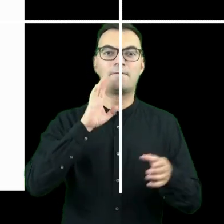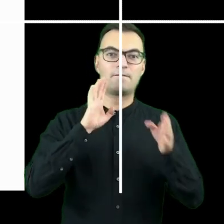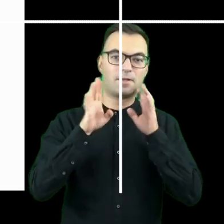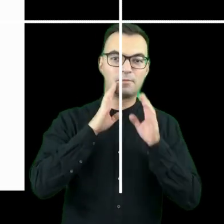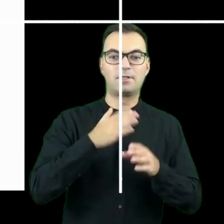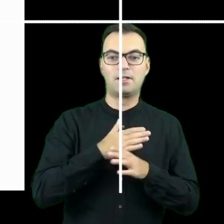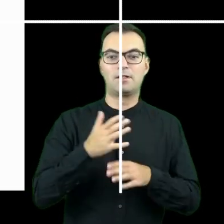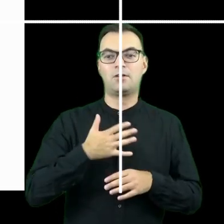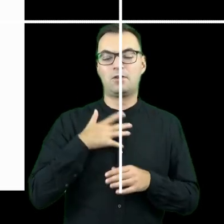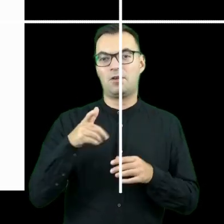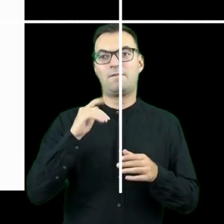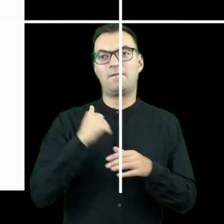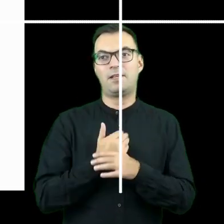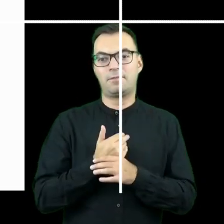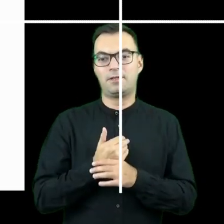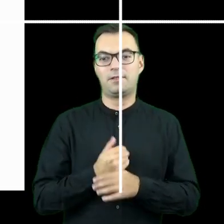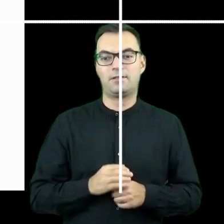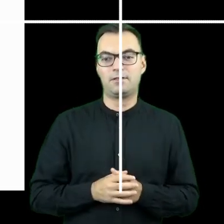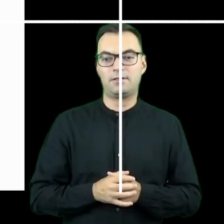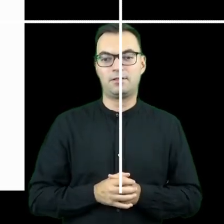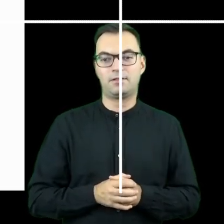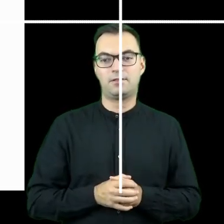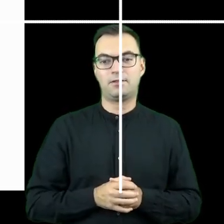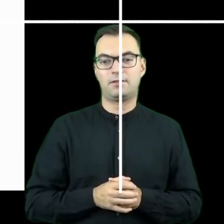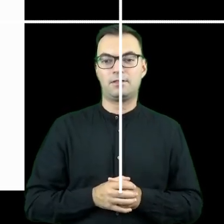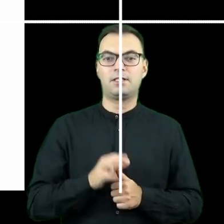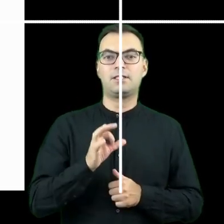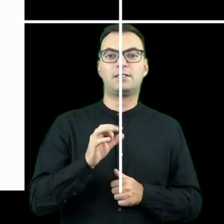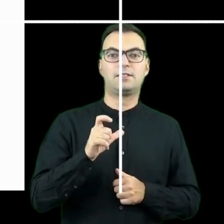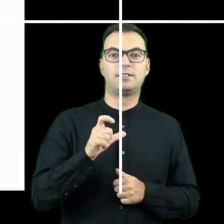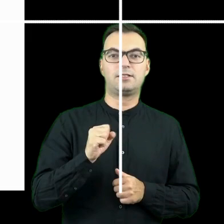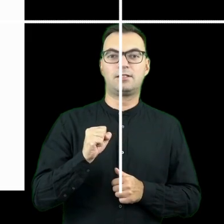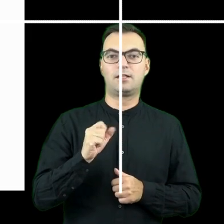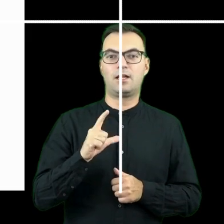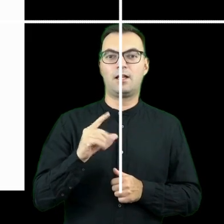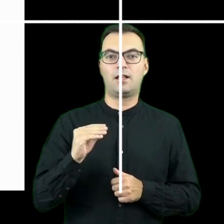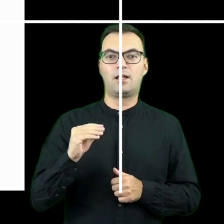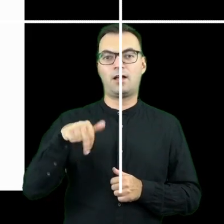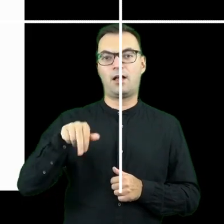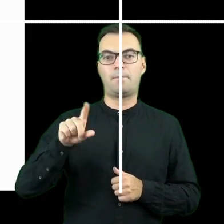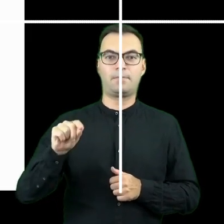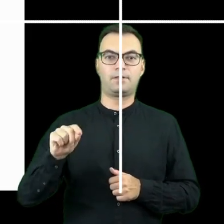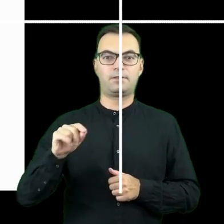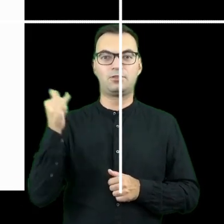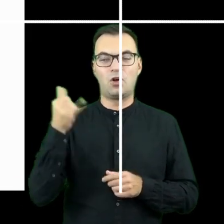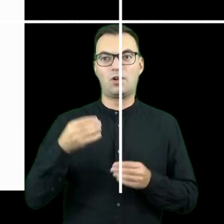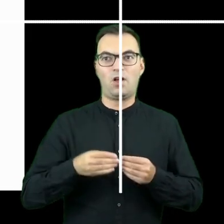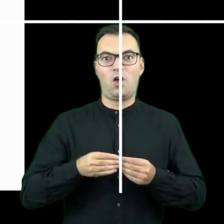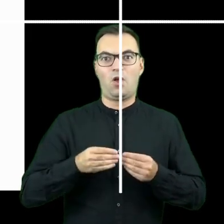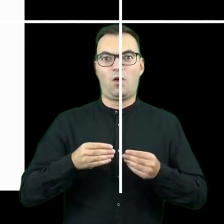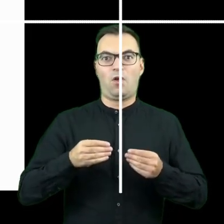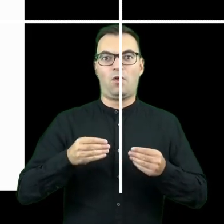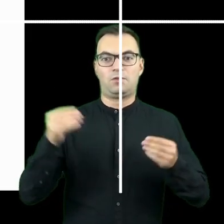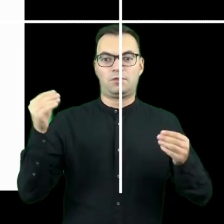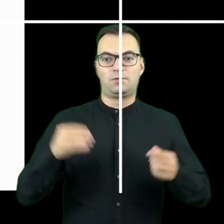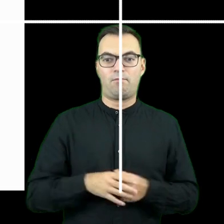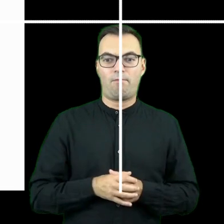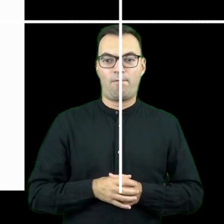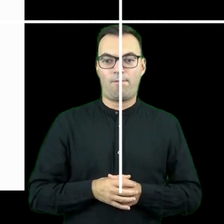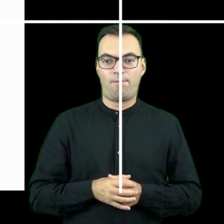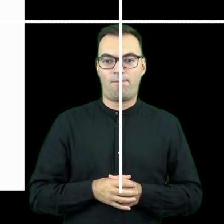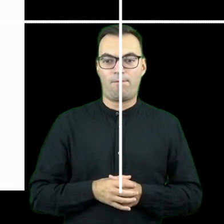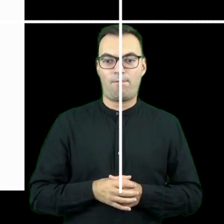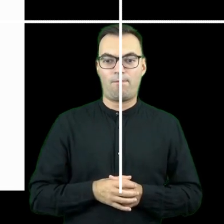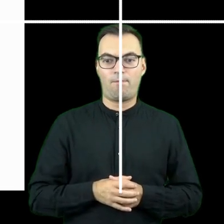nadal uważają, że są firmami aż teraz scale'a powiem jej, czyli takimi, które ciągle są w bardzo dynamicznym procesie rozwoju. Oczywiście